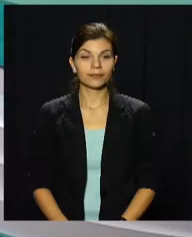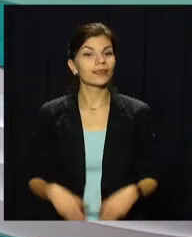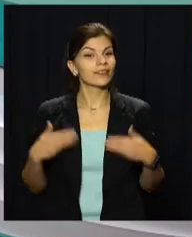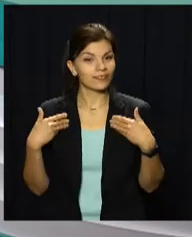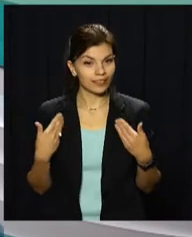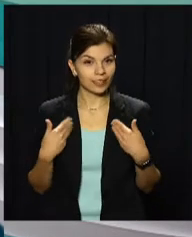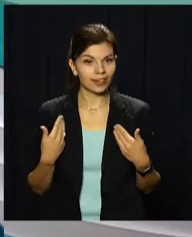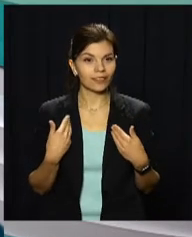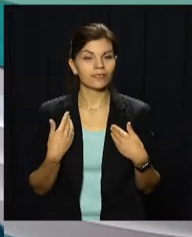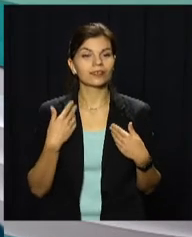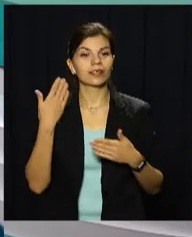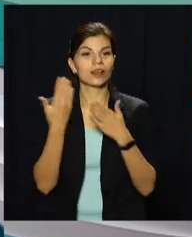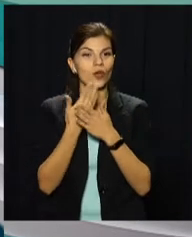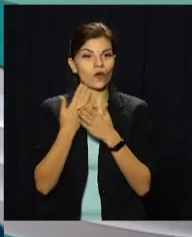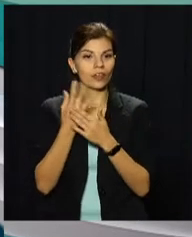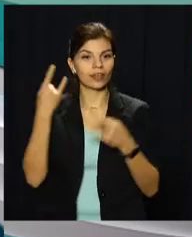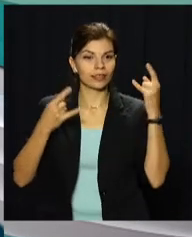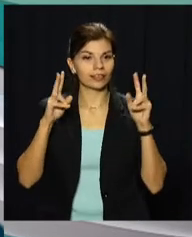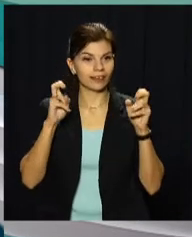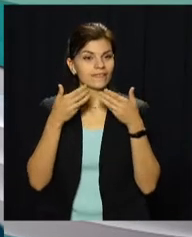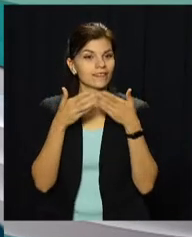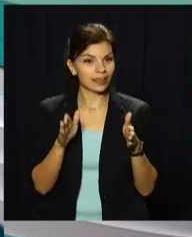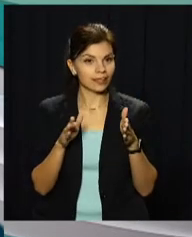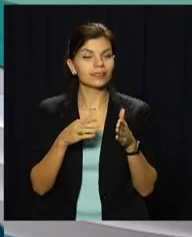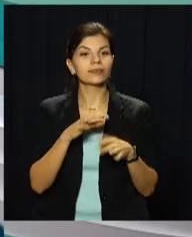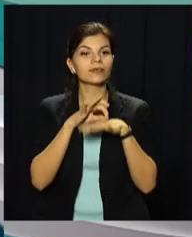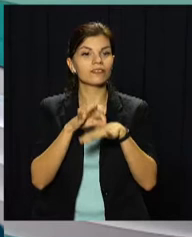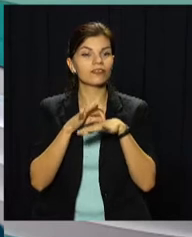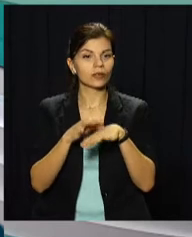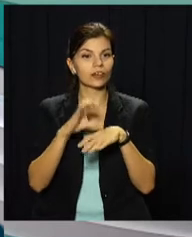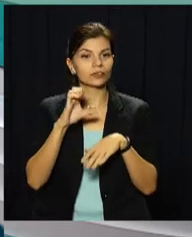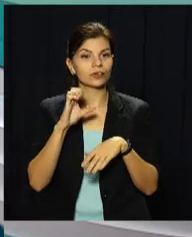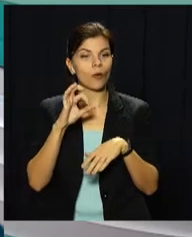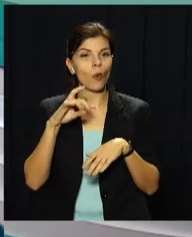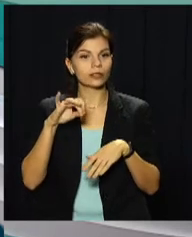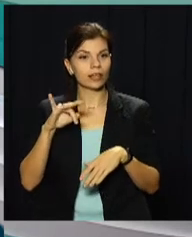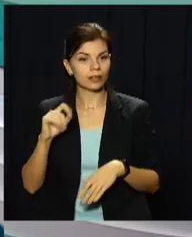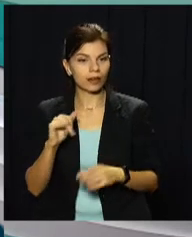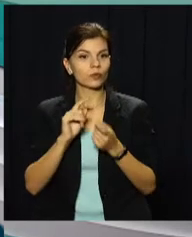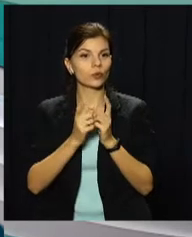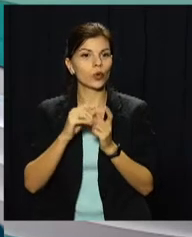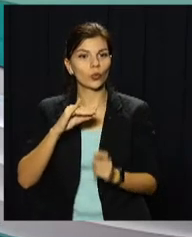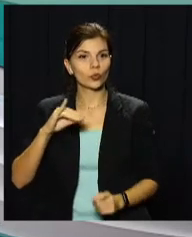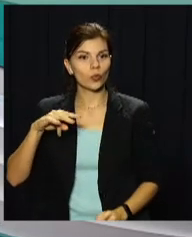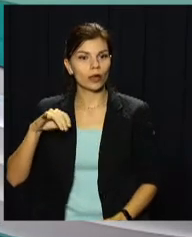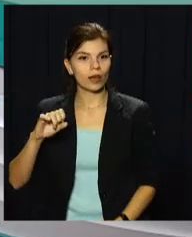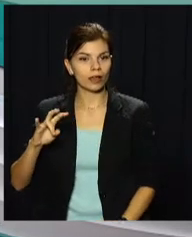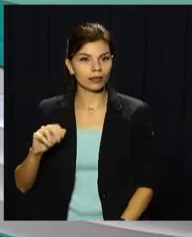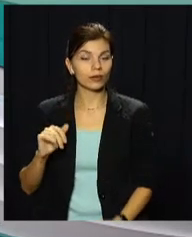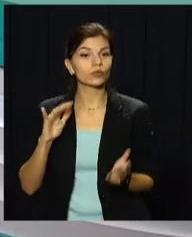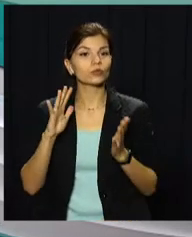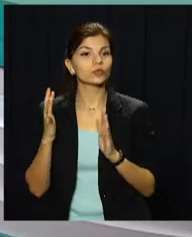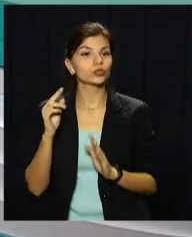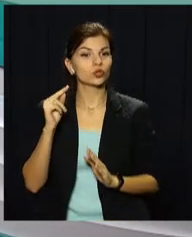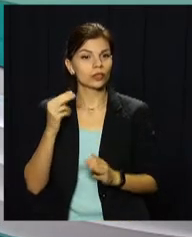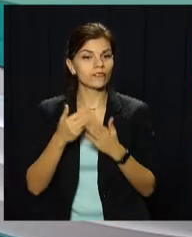Вітаю! ефірі новини на відкритому. В студії Олександра Філь та сурдоперекладачка Юліана Пуговкіна. І про події